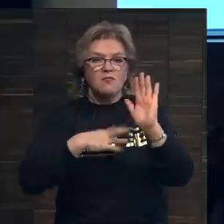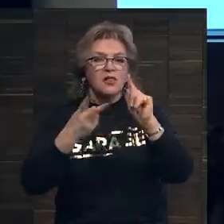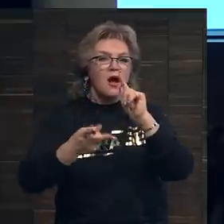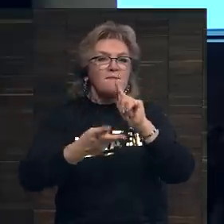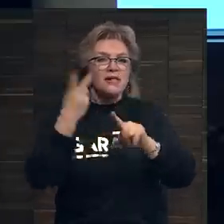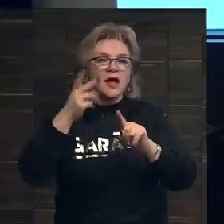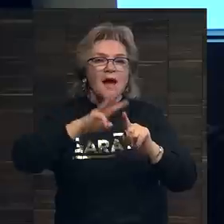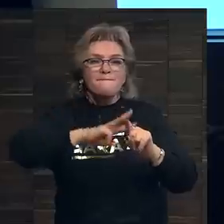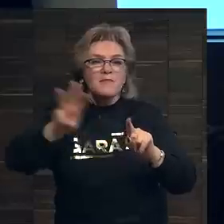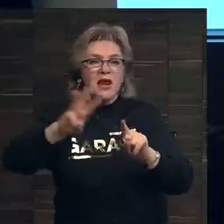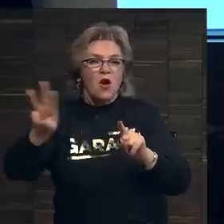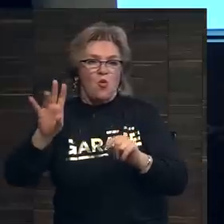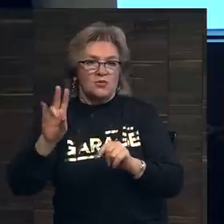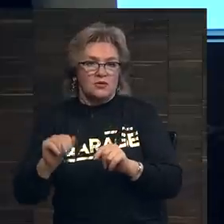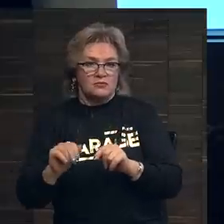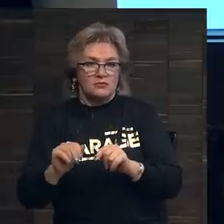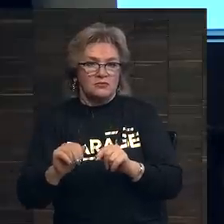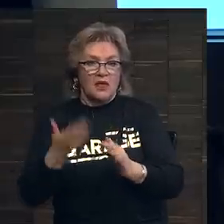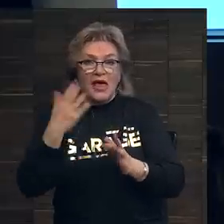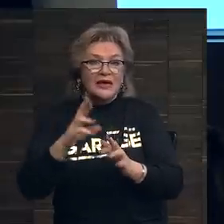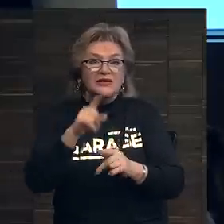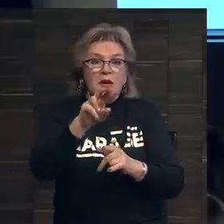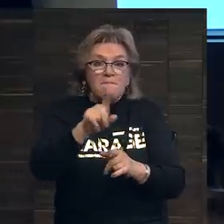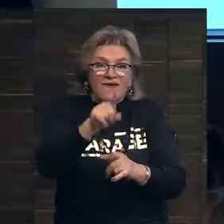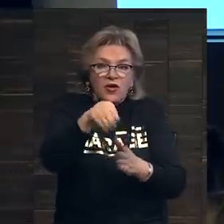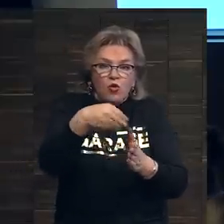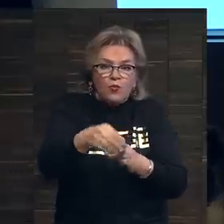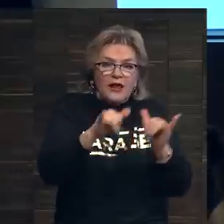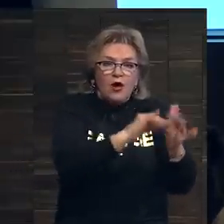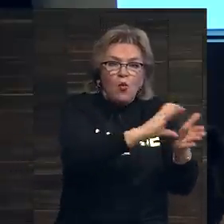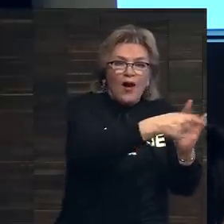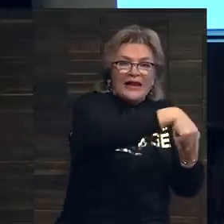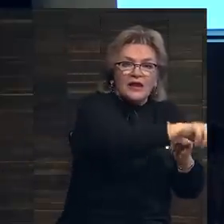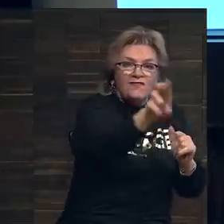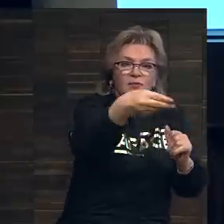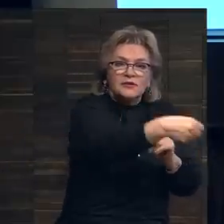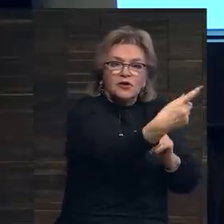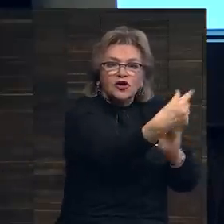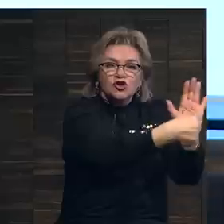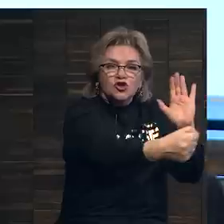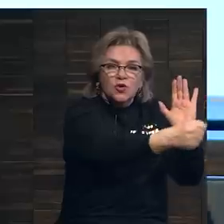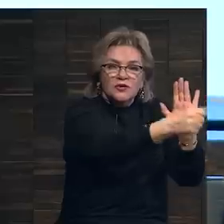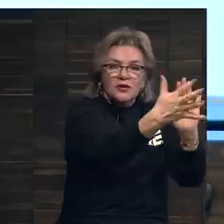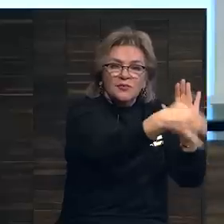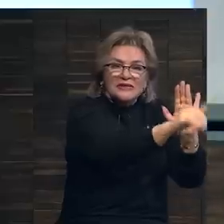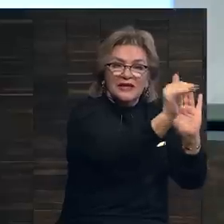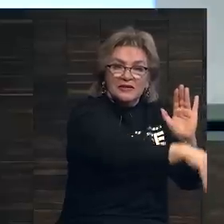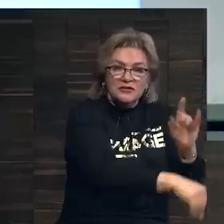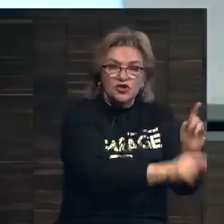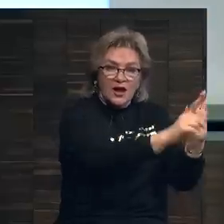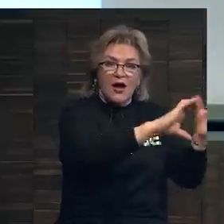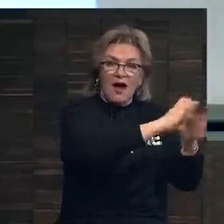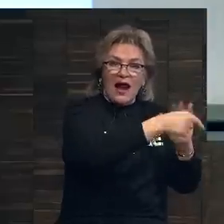полтора миллиона. То есть, если бы вы купили эту работу у галереи, вы бы заплатили 650 тысяч, это цена галереи.